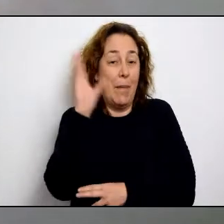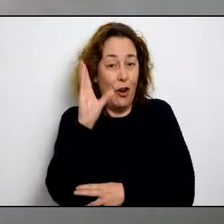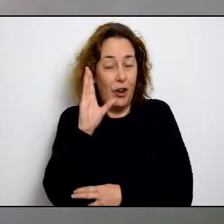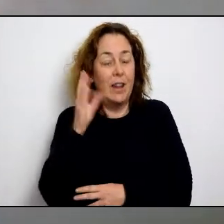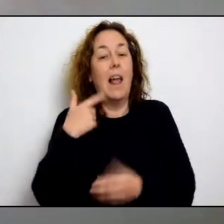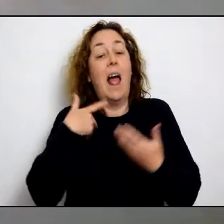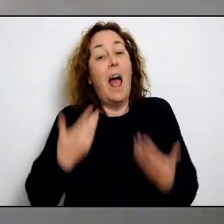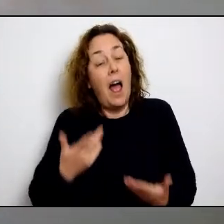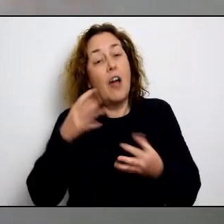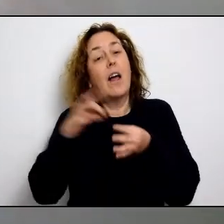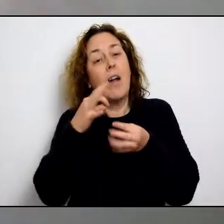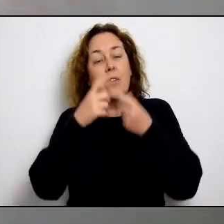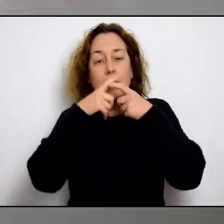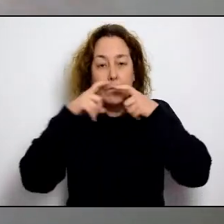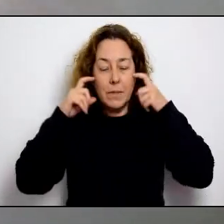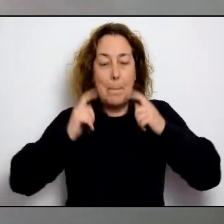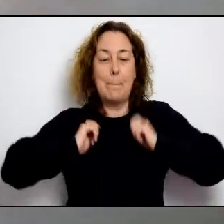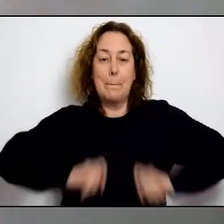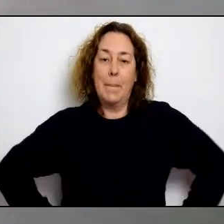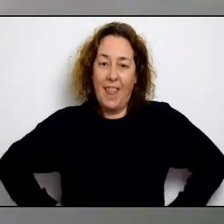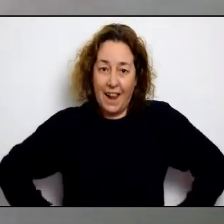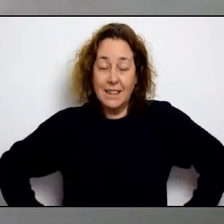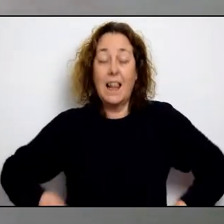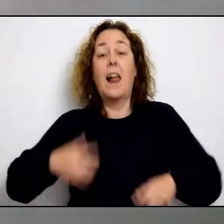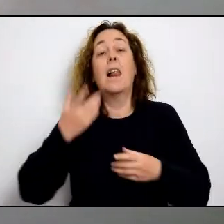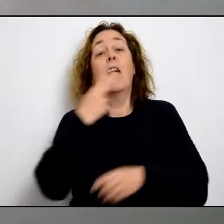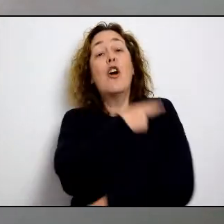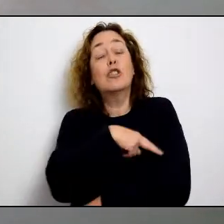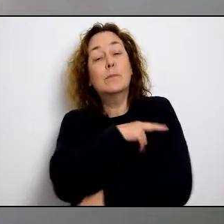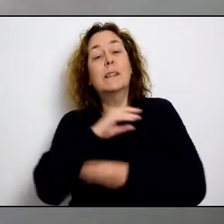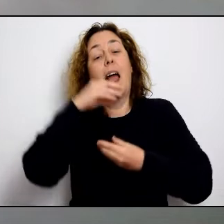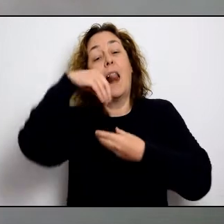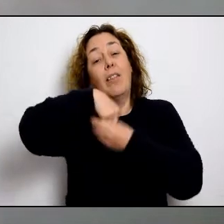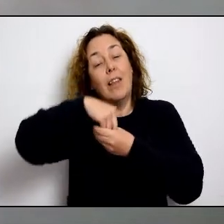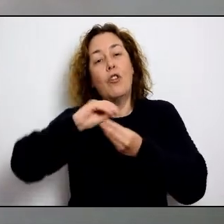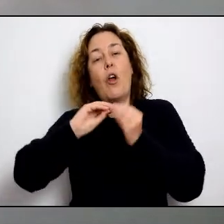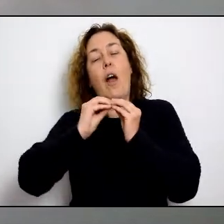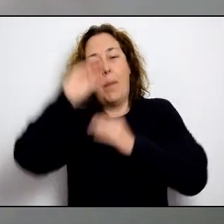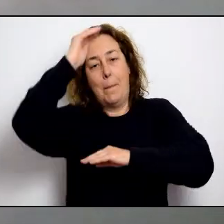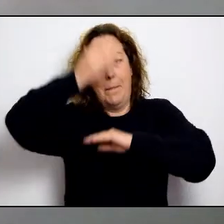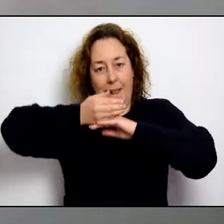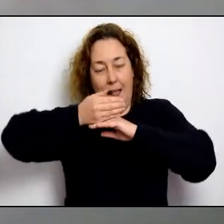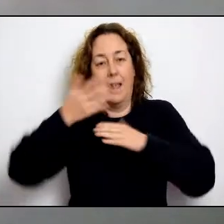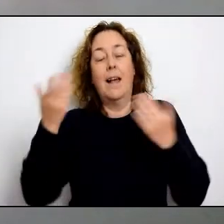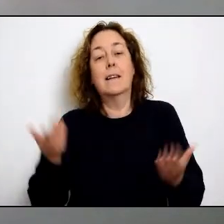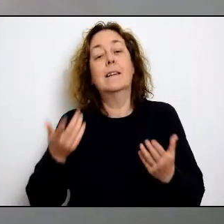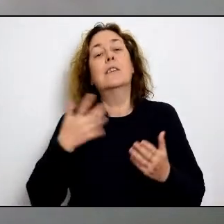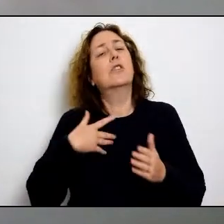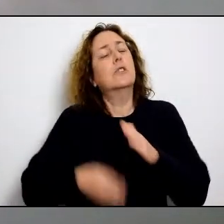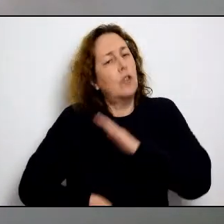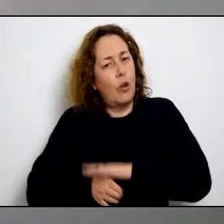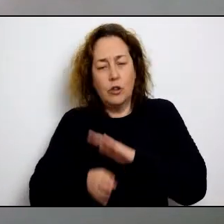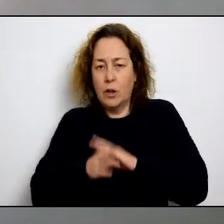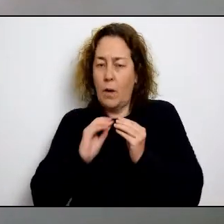una vegada més, els vull donar les gràcies en nom de tota la societat menorquina que estan confeccionant en aquest moment, les mascaretes i els dalentals, mentre que el